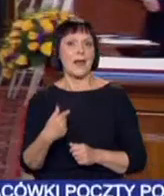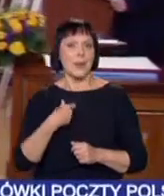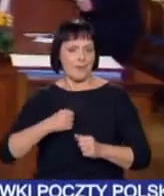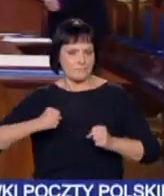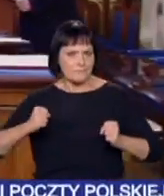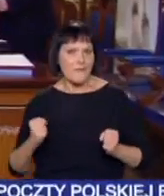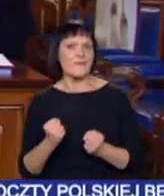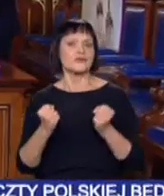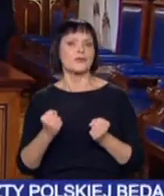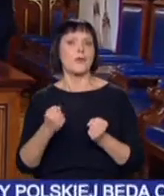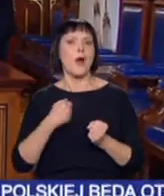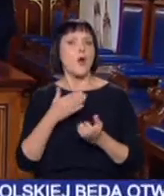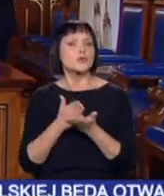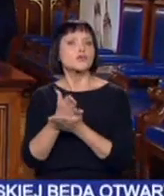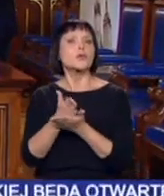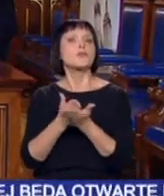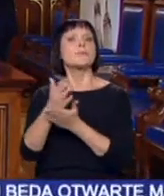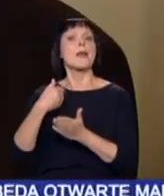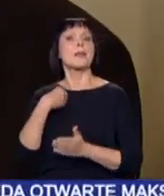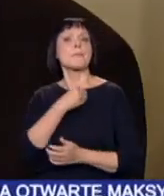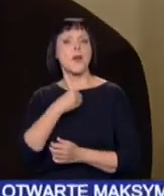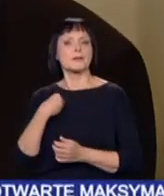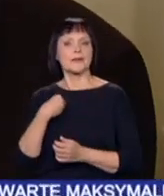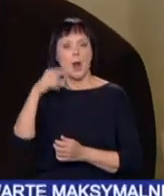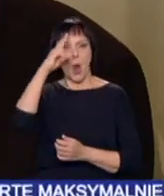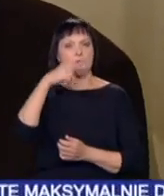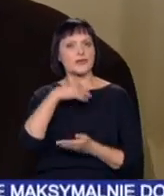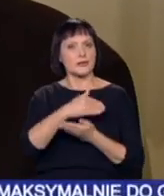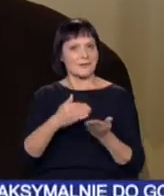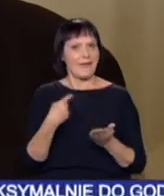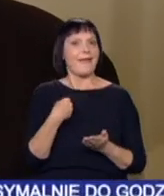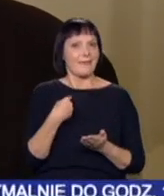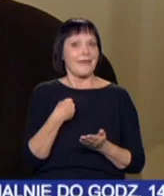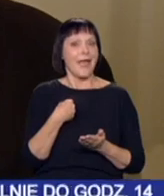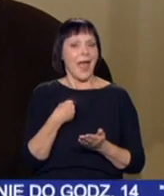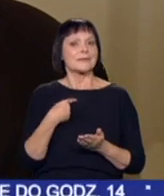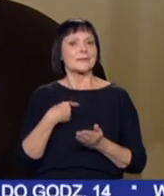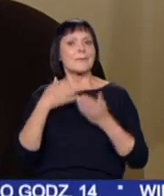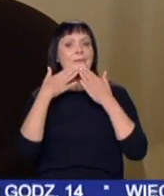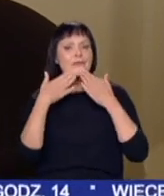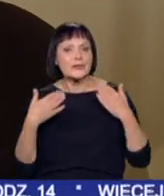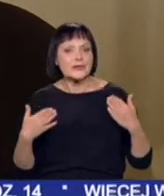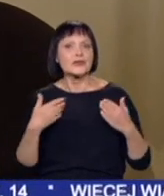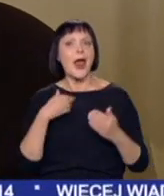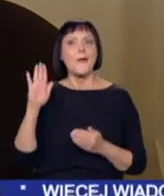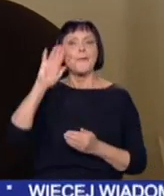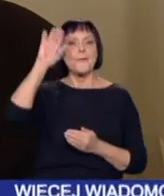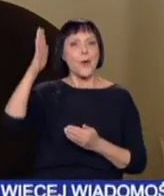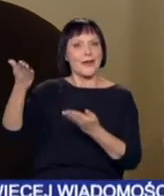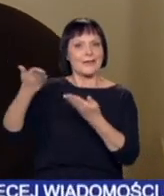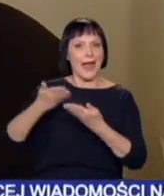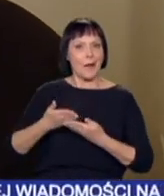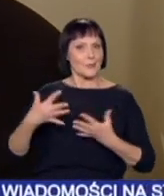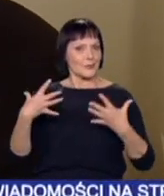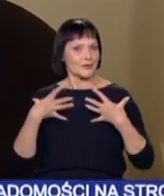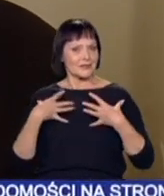wysiłków w zakresie służby dla ojczyzny. Ja jestem jednak wdzięczny, serdecznie, że Bóg dał mi